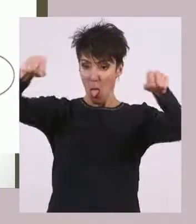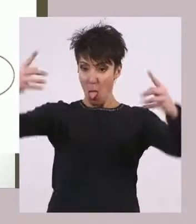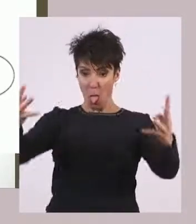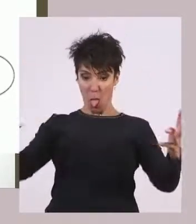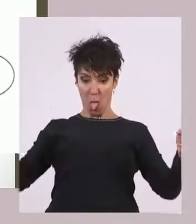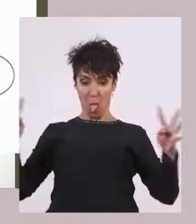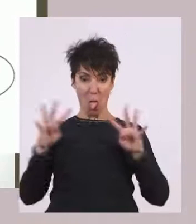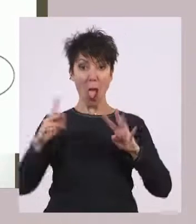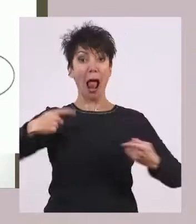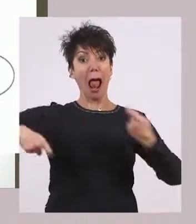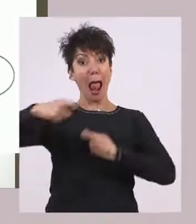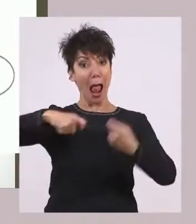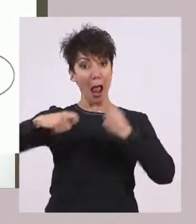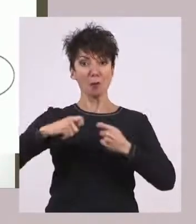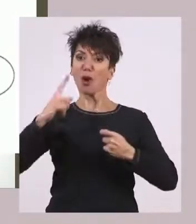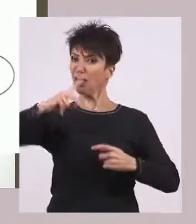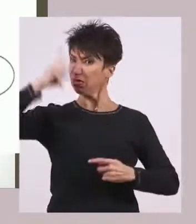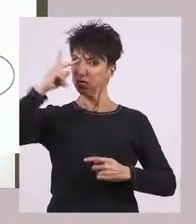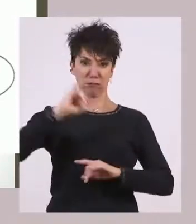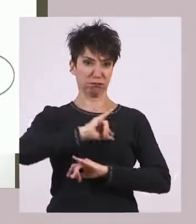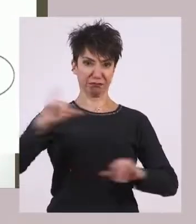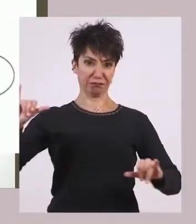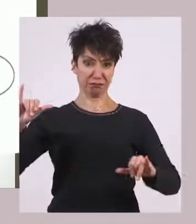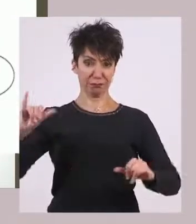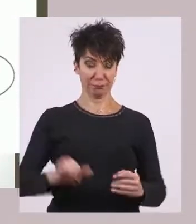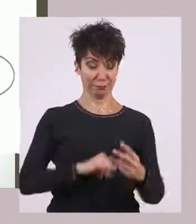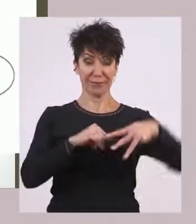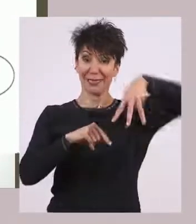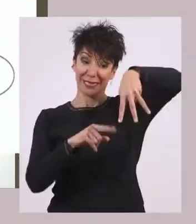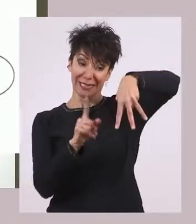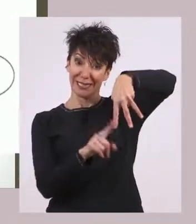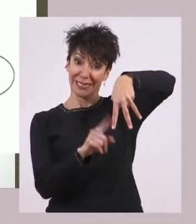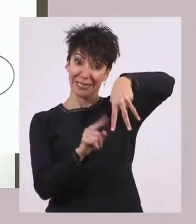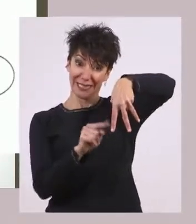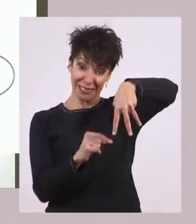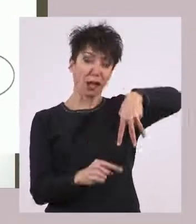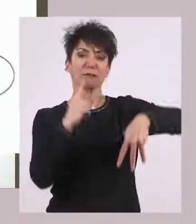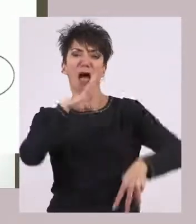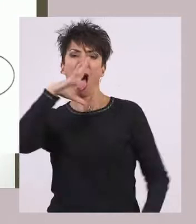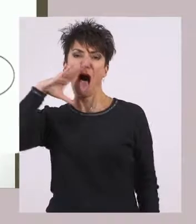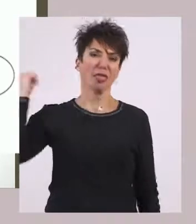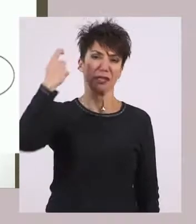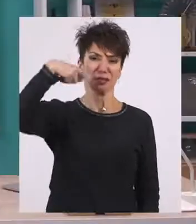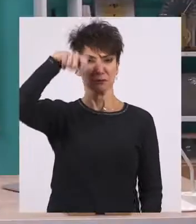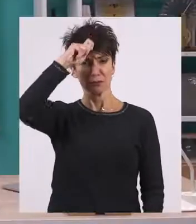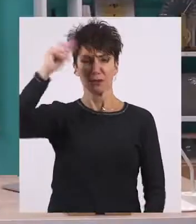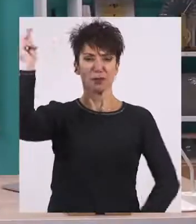κορυφή της κοινωνίας βρίσκουμε τους πολίτες που είναι αποκλειστικά οι άνδρες σπαρτιάτες.